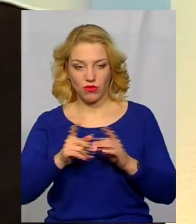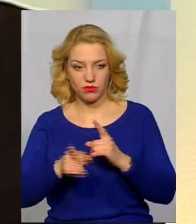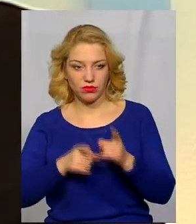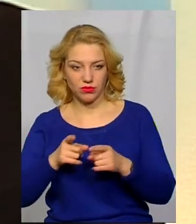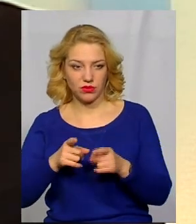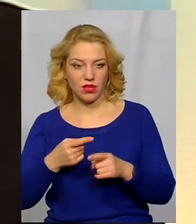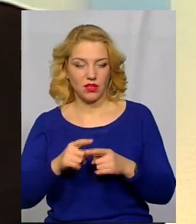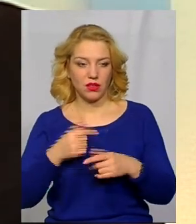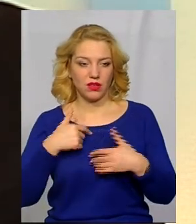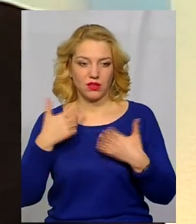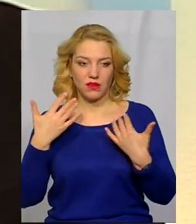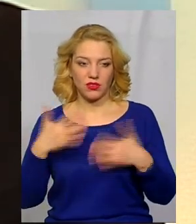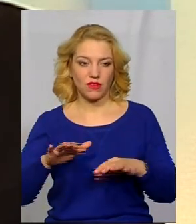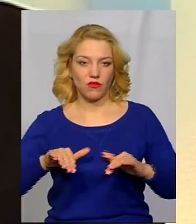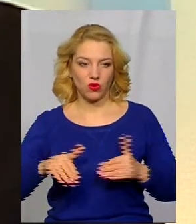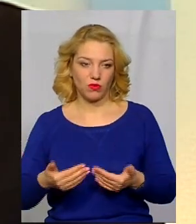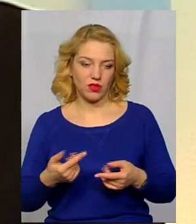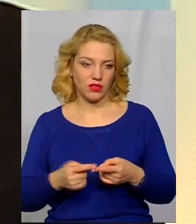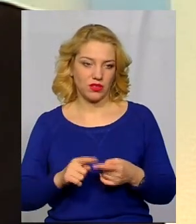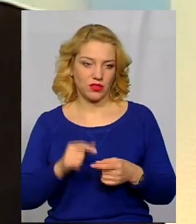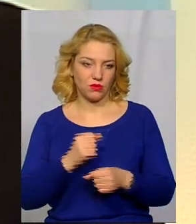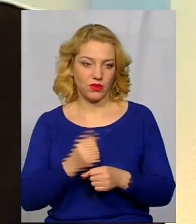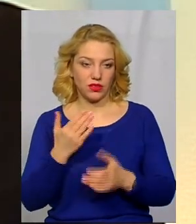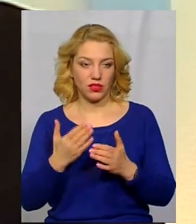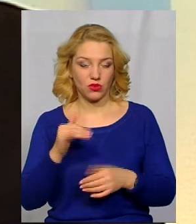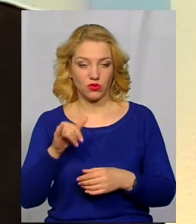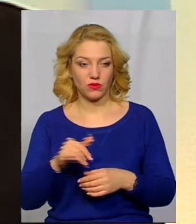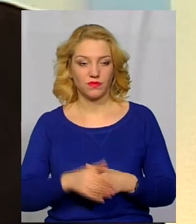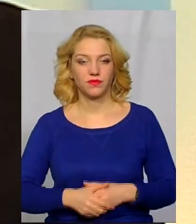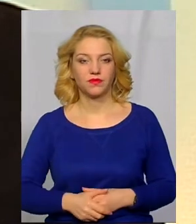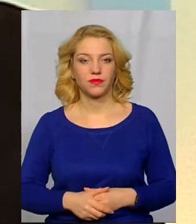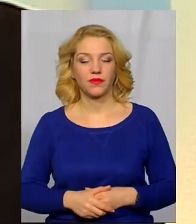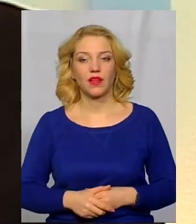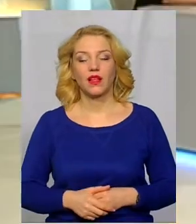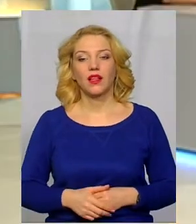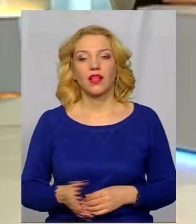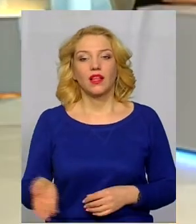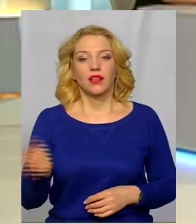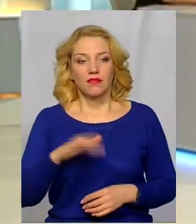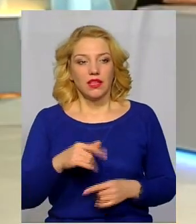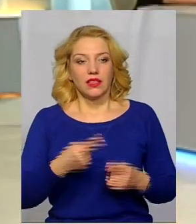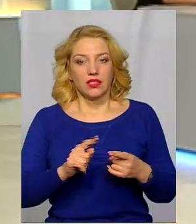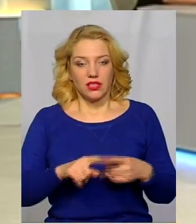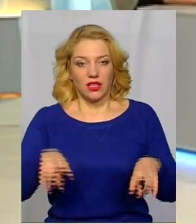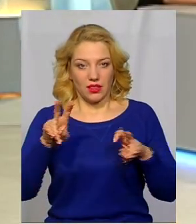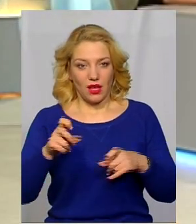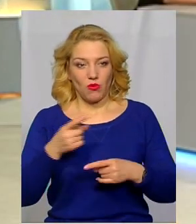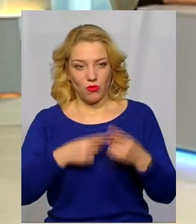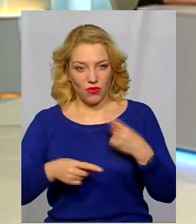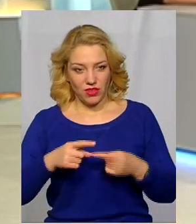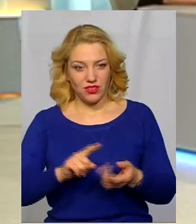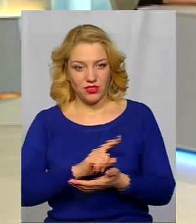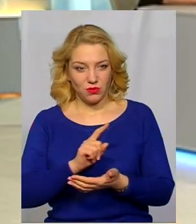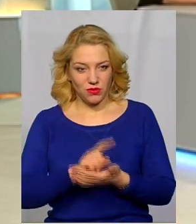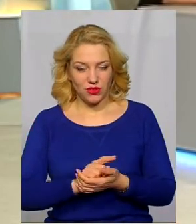треба було фотографії носити. Я вже втомилася їх робити. Я кажу, якщо вас деякі часто кажуть… Це